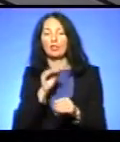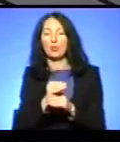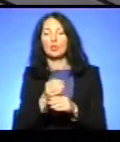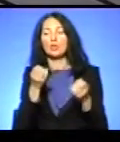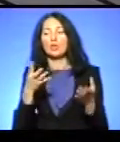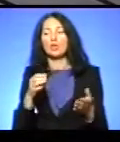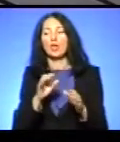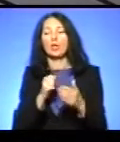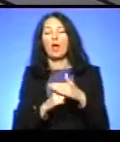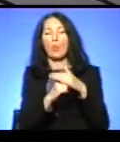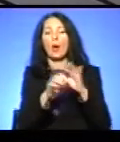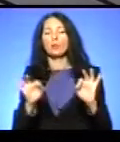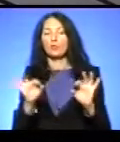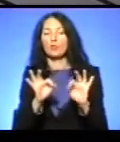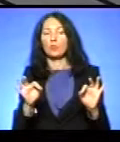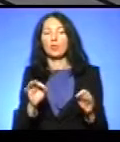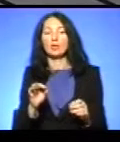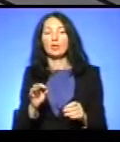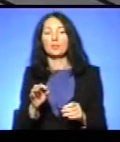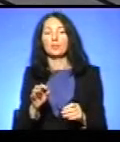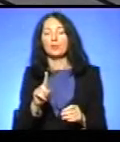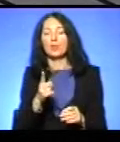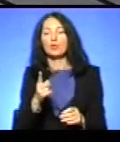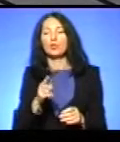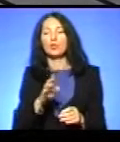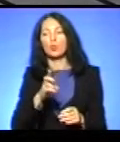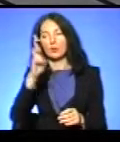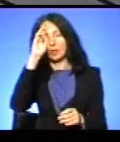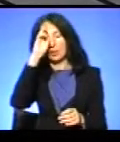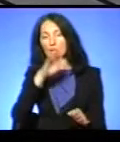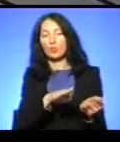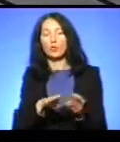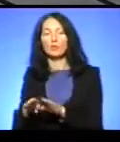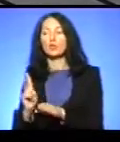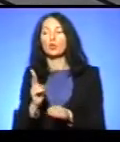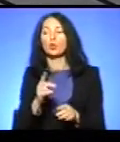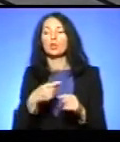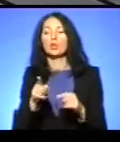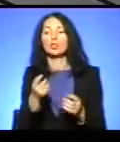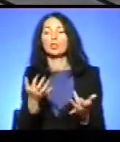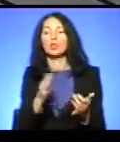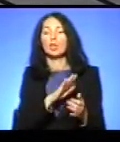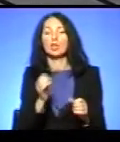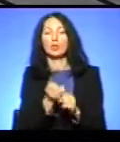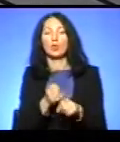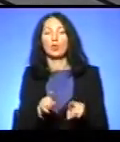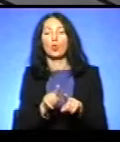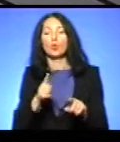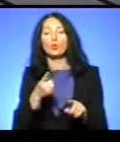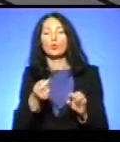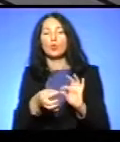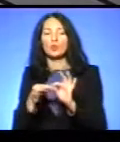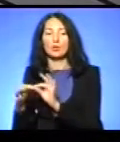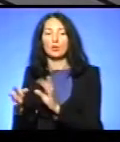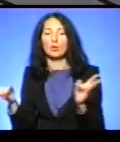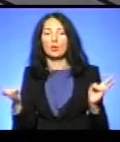база даних, здавалося б так, чому на державному рівні, чи хтось інший, ще її не зробив? В чому складність? Тому що треба ж відповідні